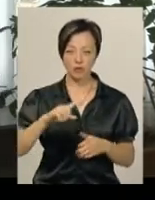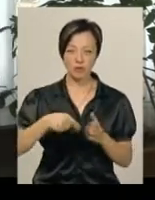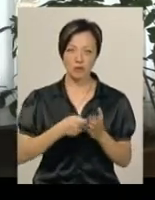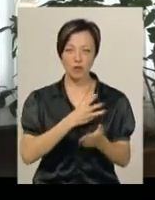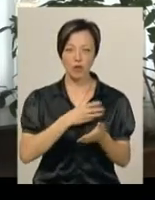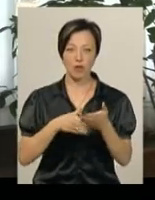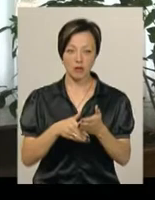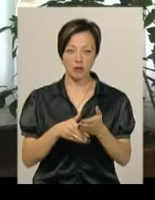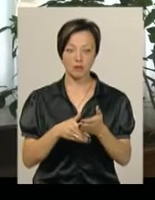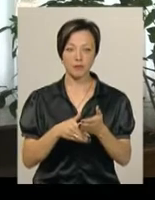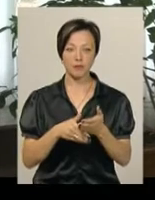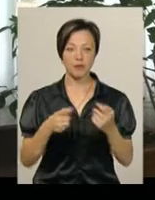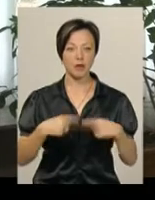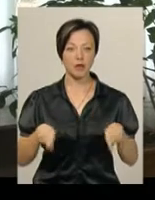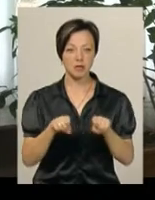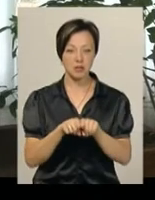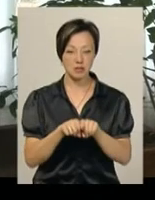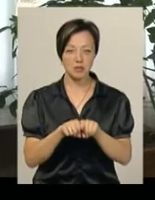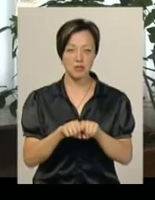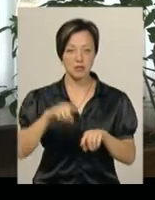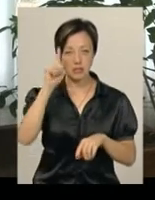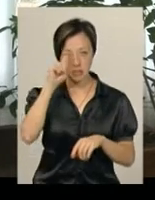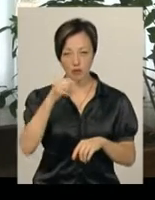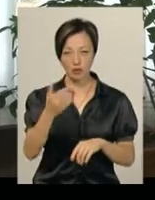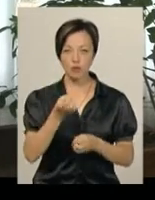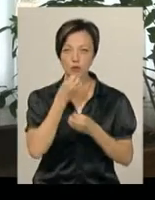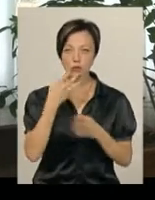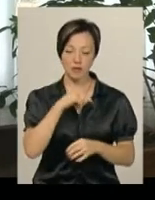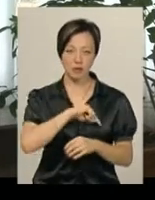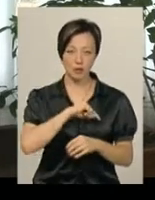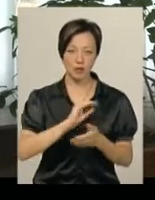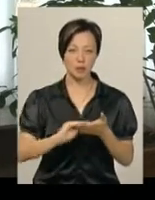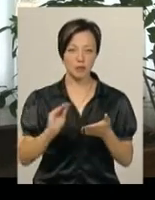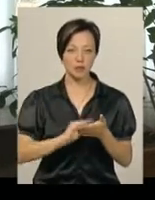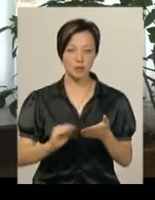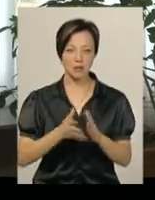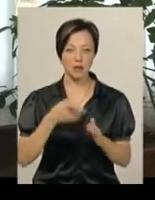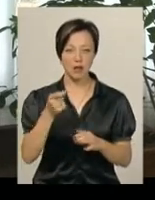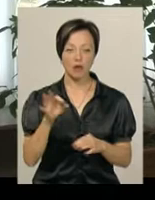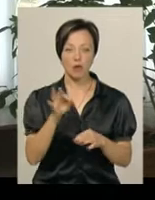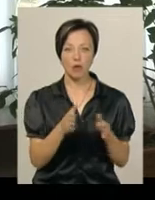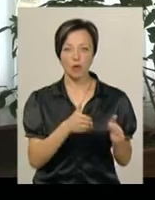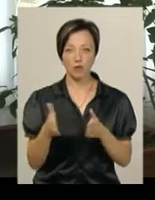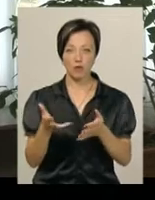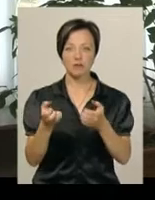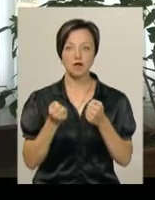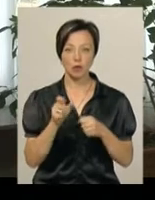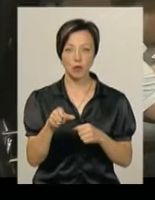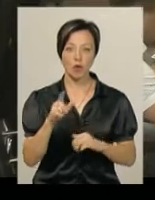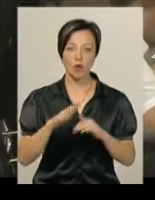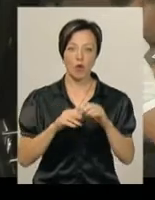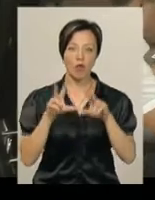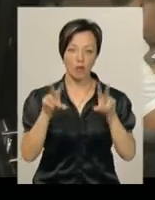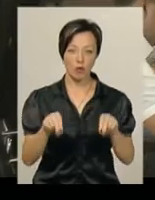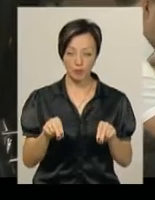волонтерів, керівників волонтерських організацій, які знали його з позитивної точки зору, написали заяви про готовність взяти його на поруки.